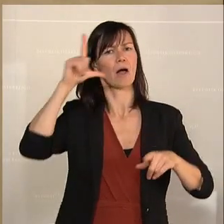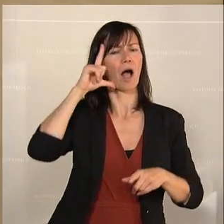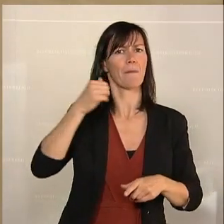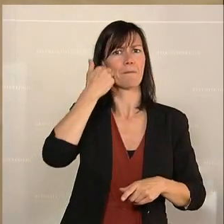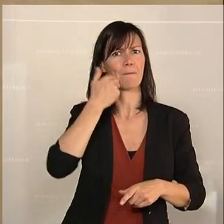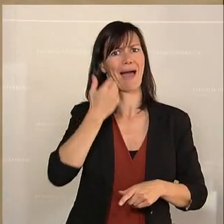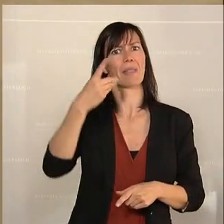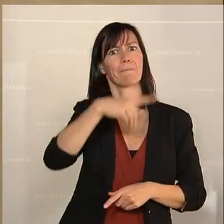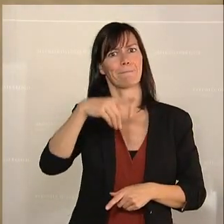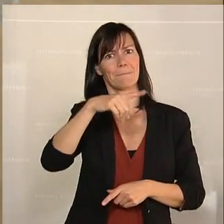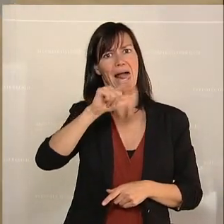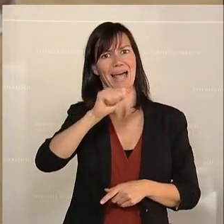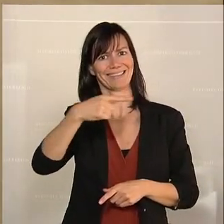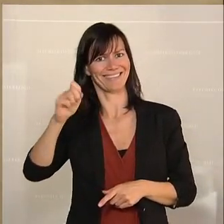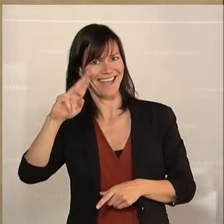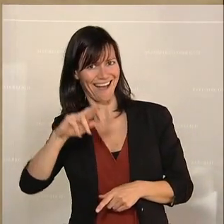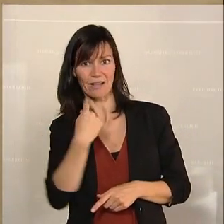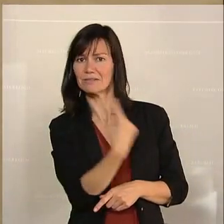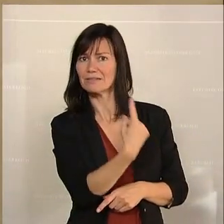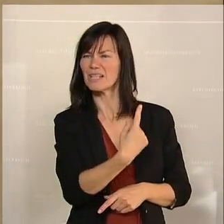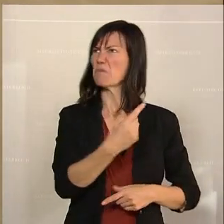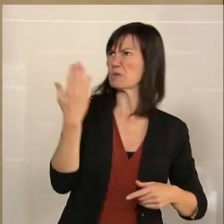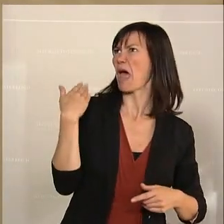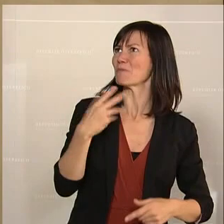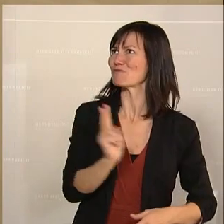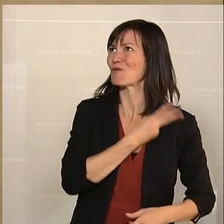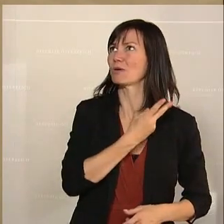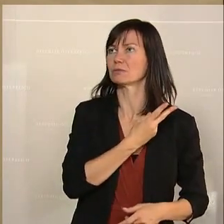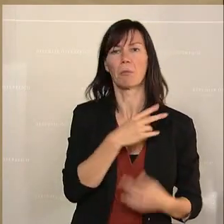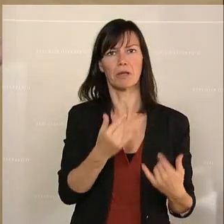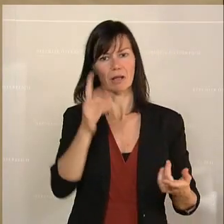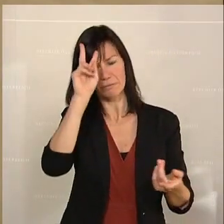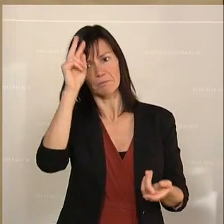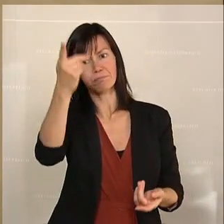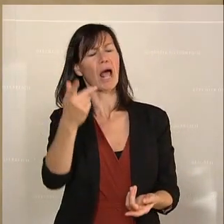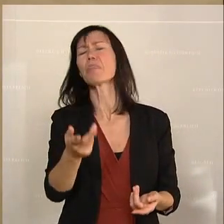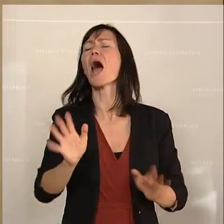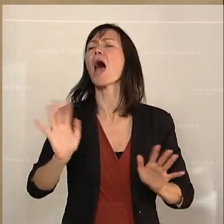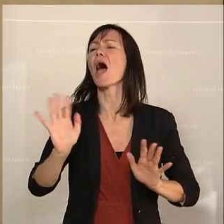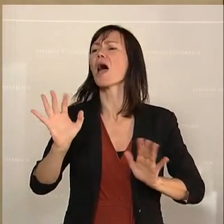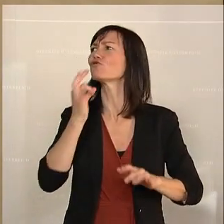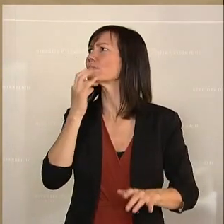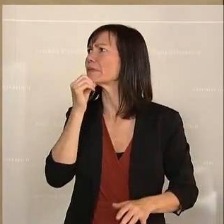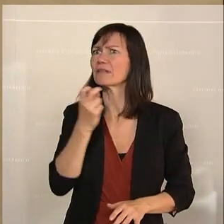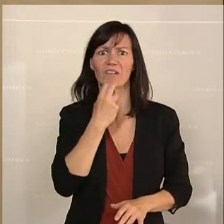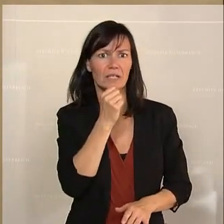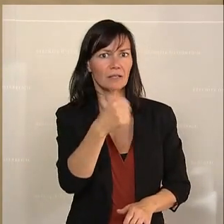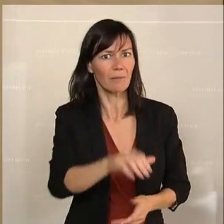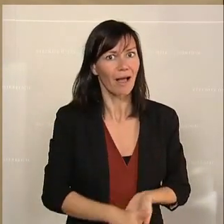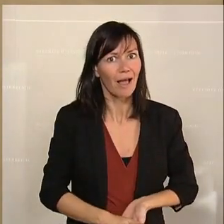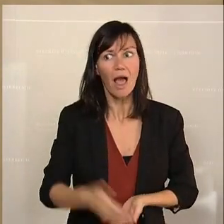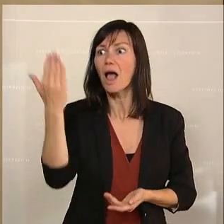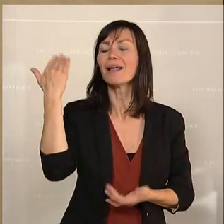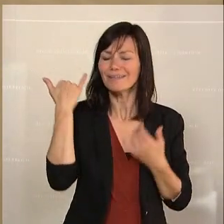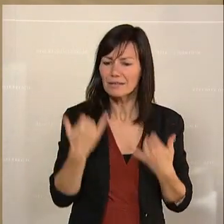weiß er es nicht mehr. Heute ist er auch, nie wollte er sie haben. Eigentlich wollte sie eh keiner haben, aber gemacht habt ihr es alle, meine Damen und Herren. Und genau